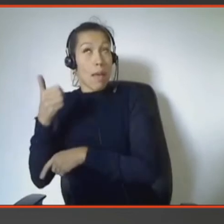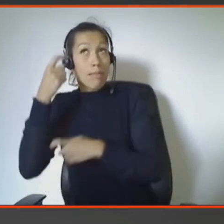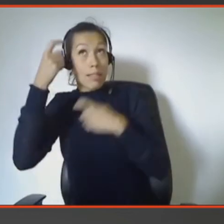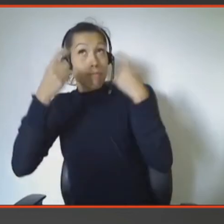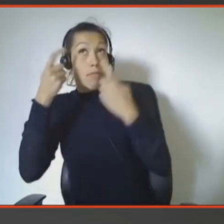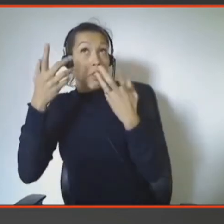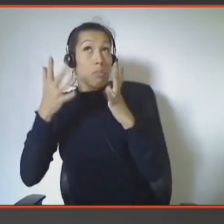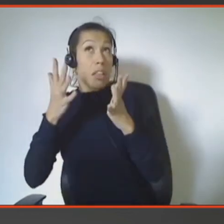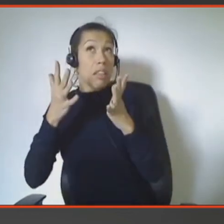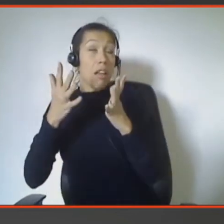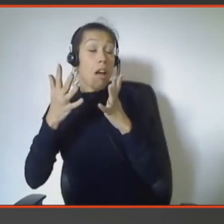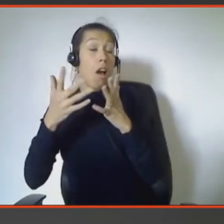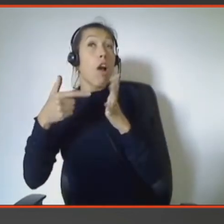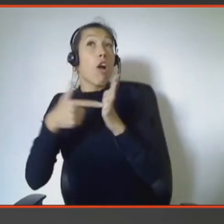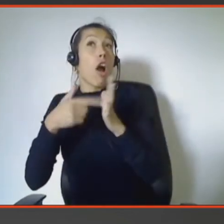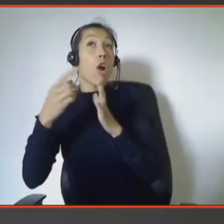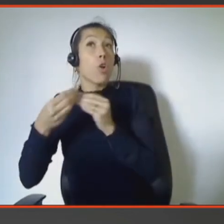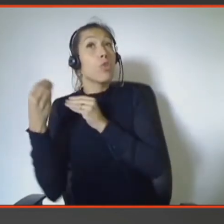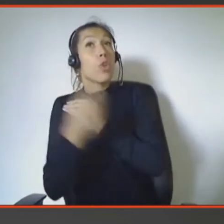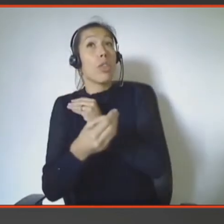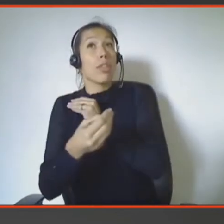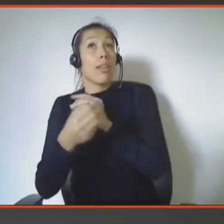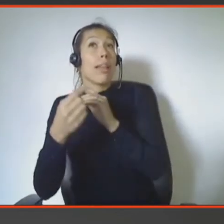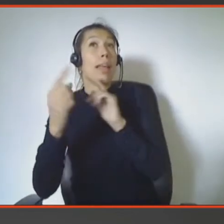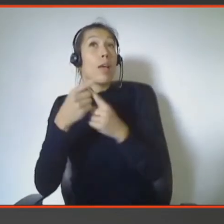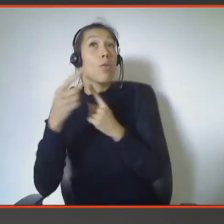sont beaucoup plus longs, mais il y a un aspect beaucoup plus poétique là-dedans.